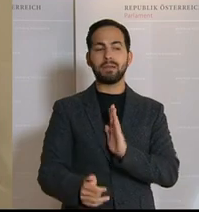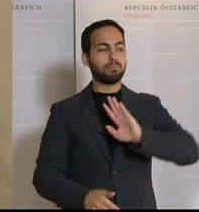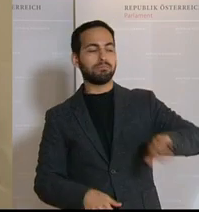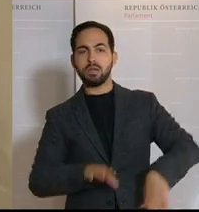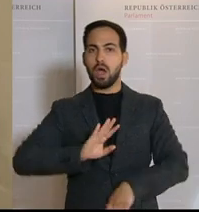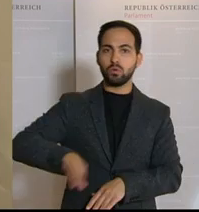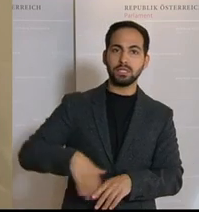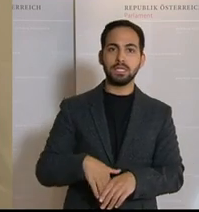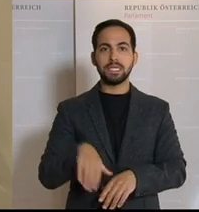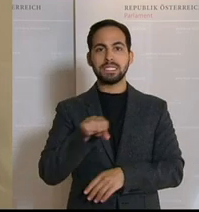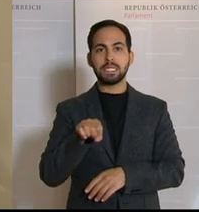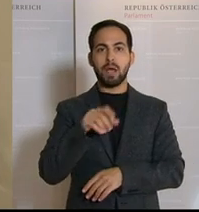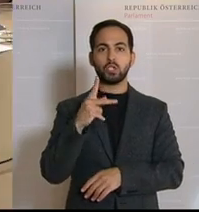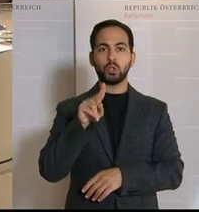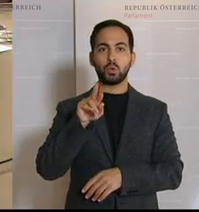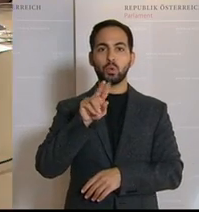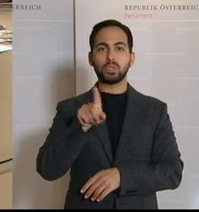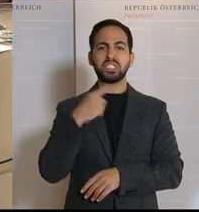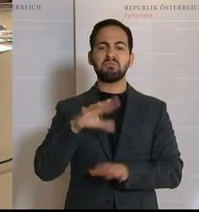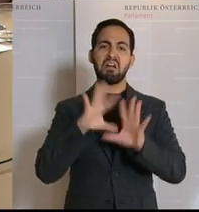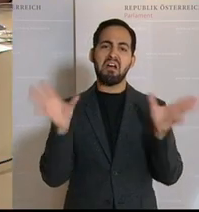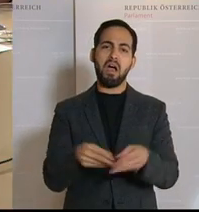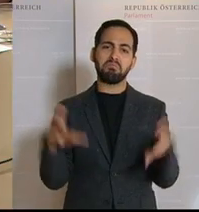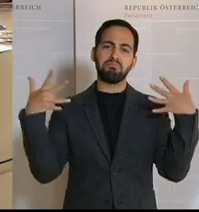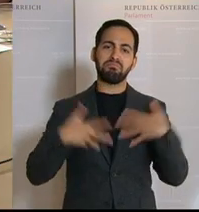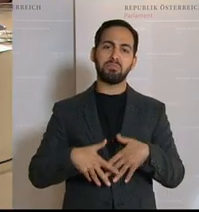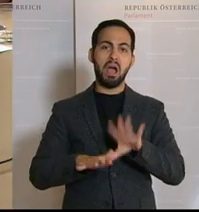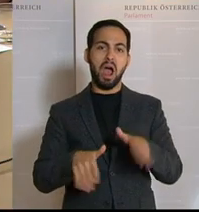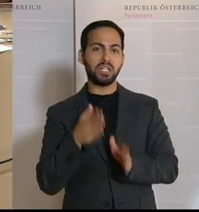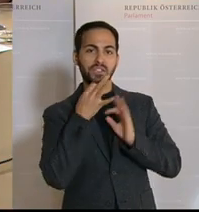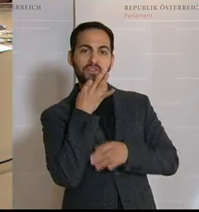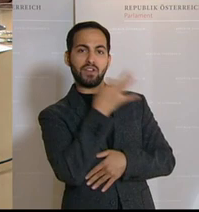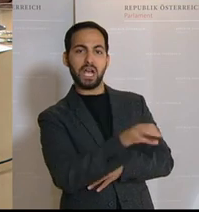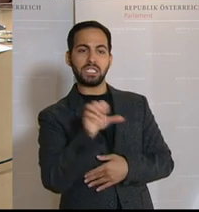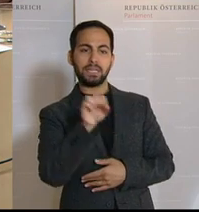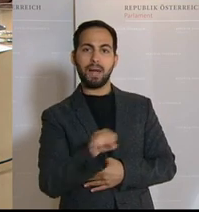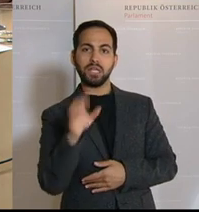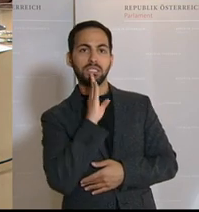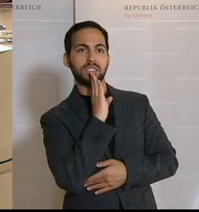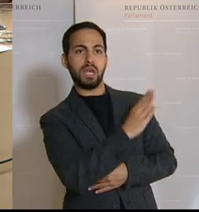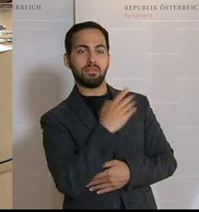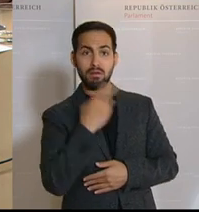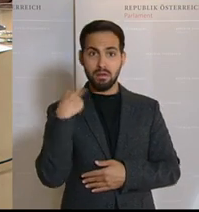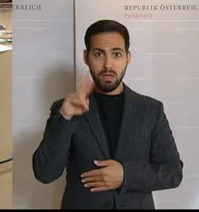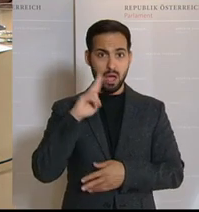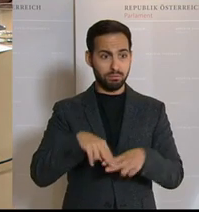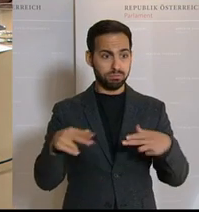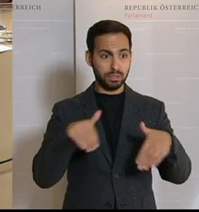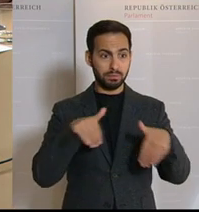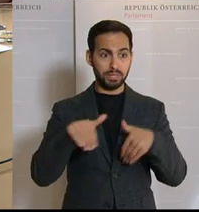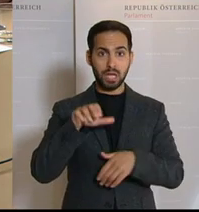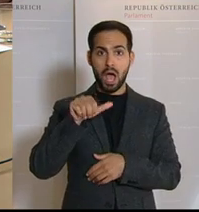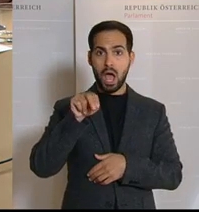wir nicht, das macht alles der Sebastian Kurz, weil der kennt sich überall aus. Wenn es Fragen gibt, kann man den Sebastian fragen. Spannend ist es nur, und Herr Bundesminister Anschober,